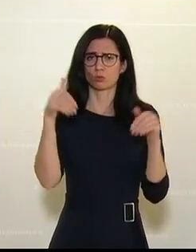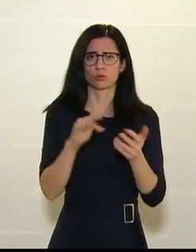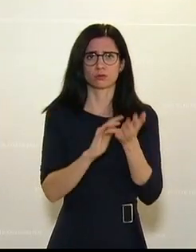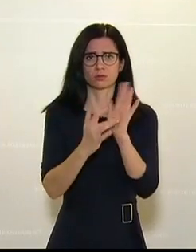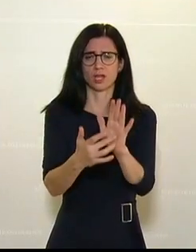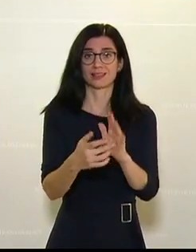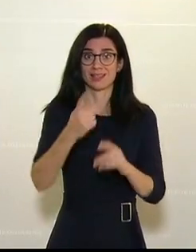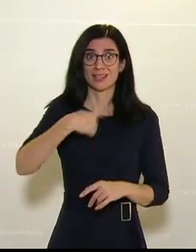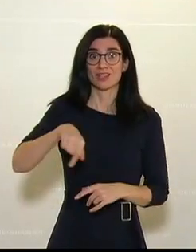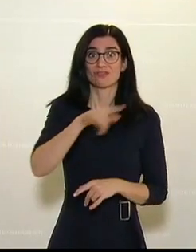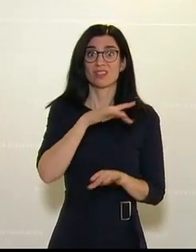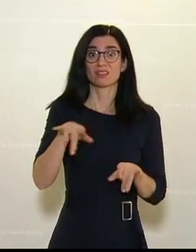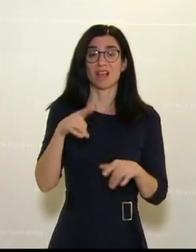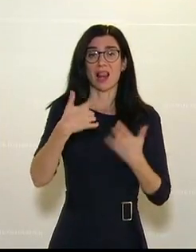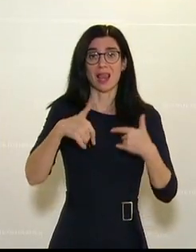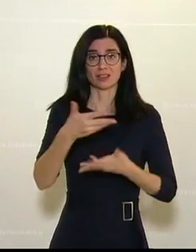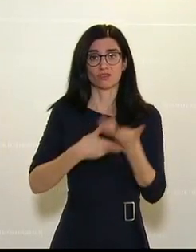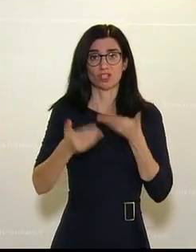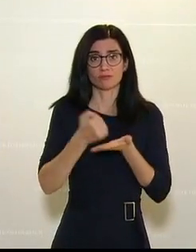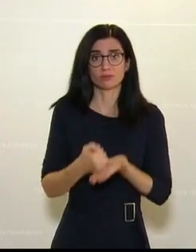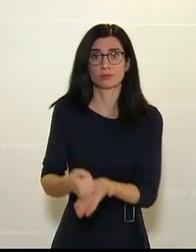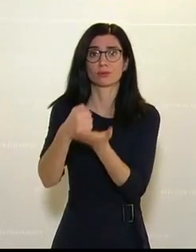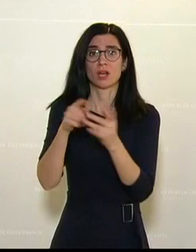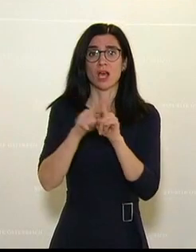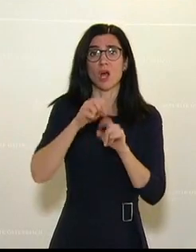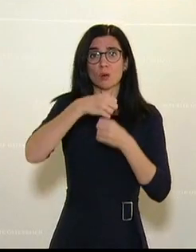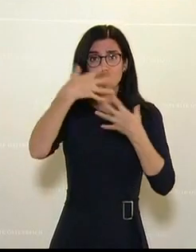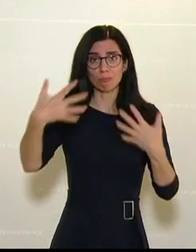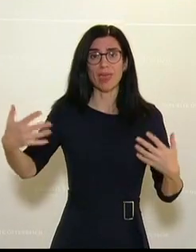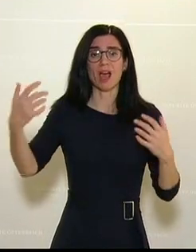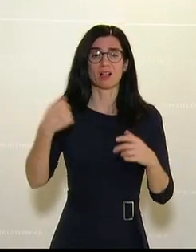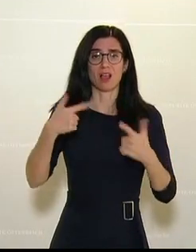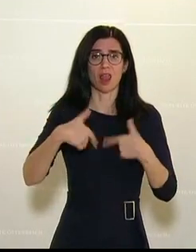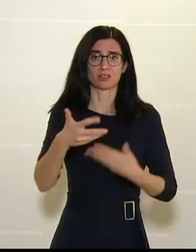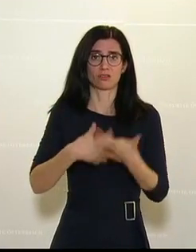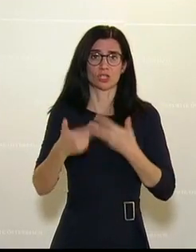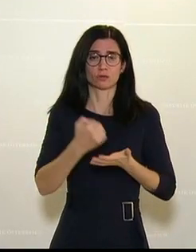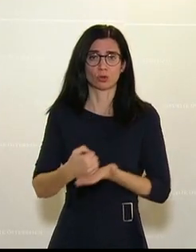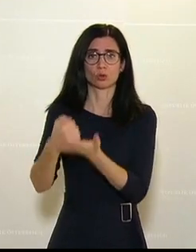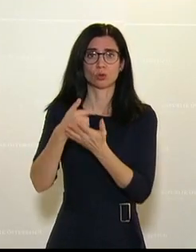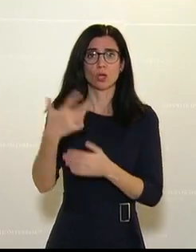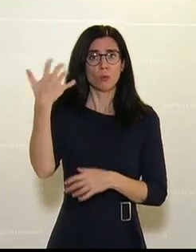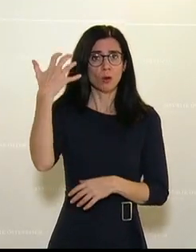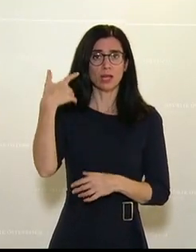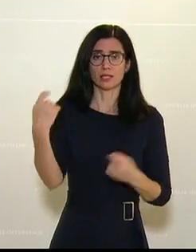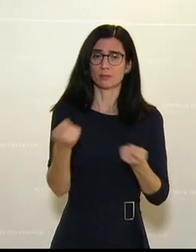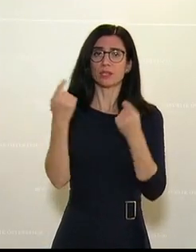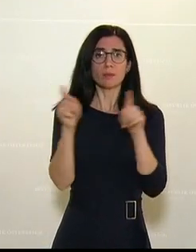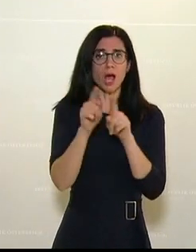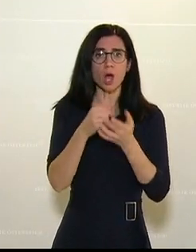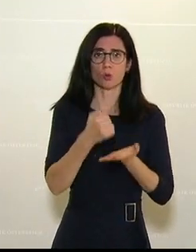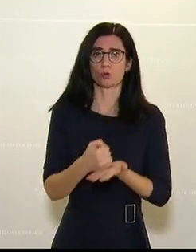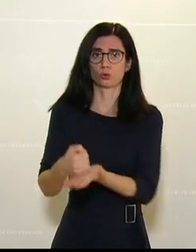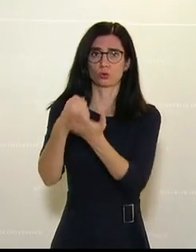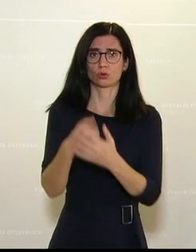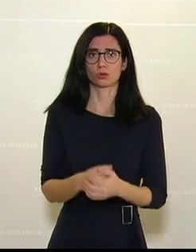signalisiert, wir stehen hinter der Landwirtschaft, wir stehen hinter der Berglandwirtschaft, wir stehen hinter den bäuerlichen Betrieben und das machen